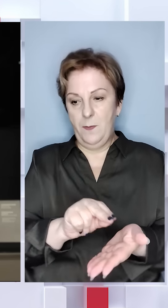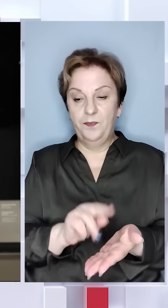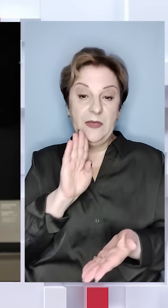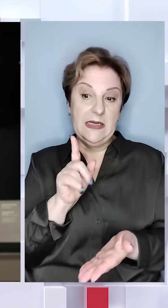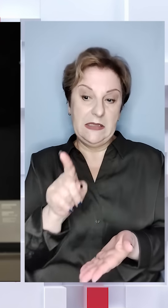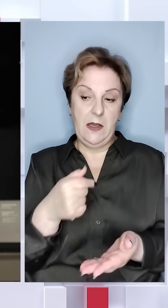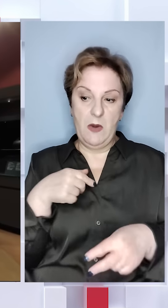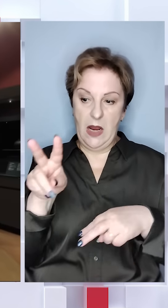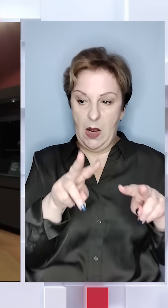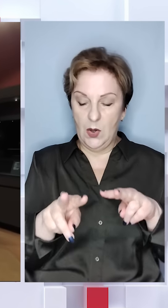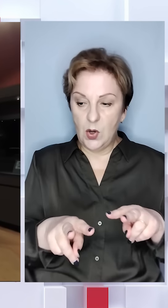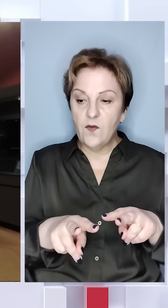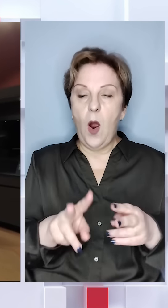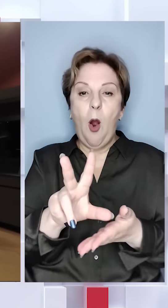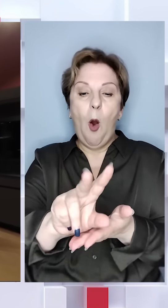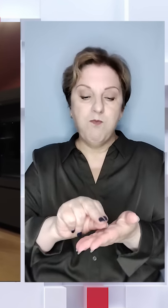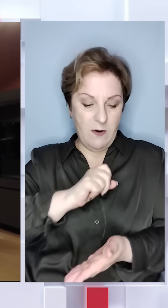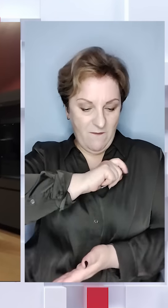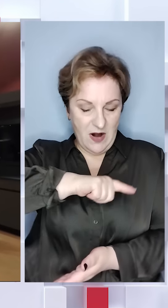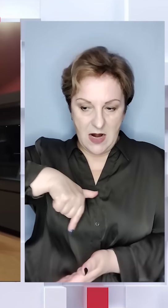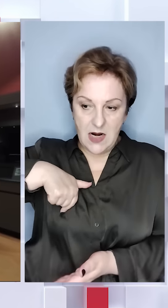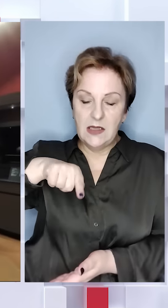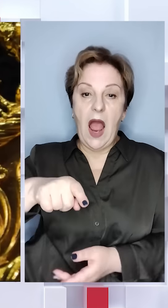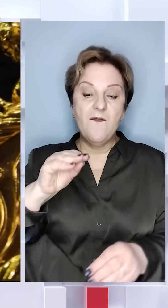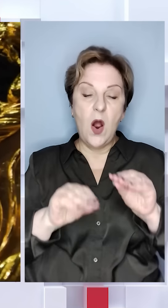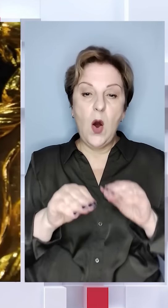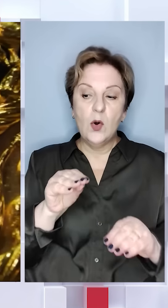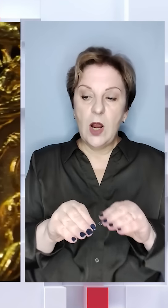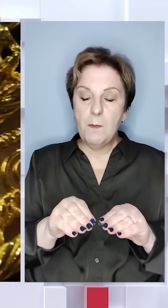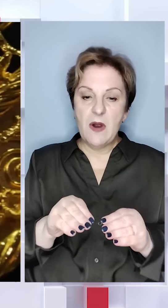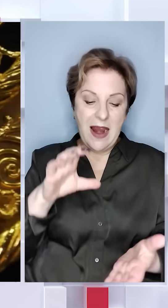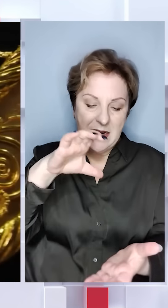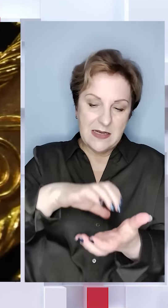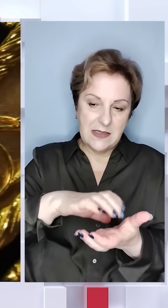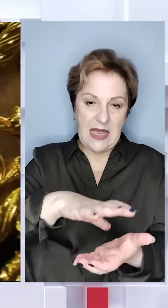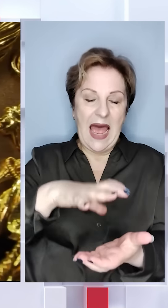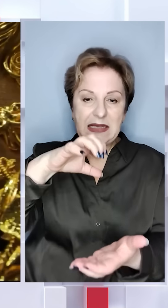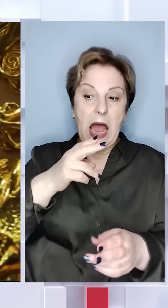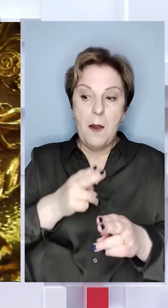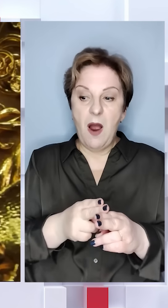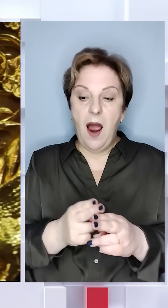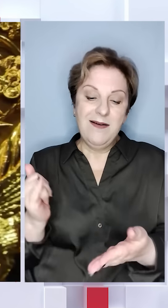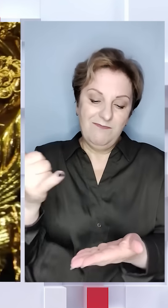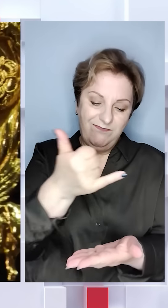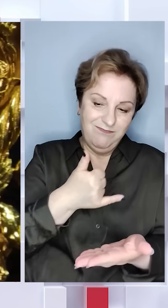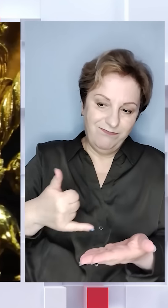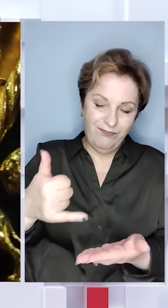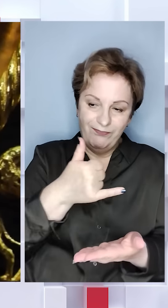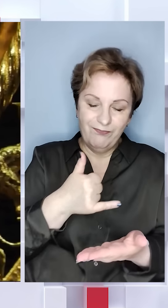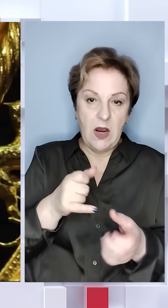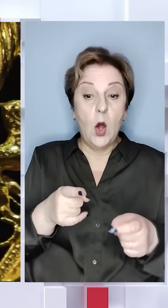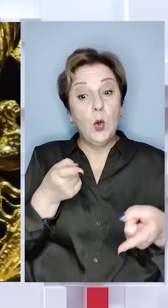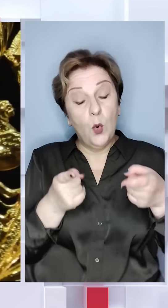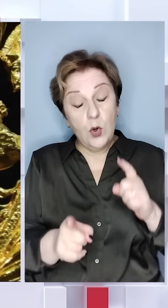Оксаною Ліфантією ми роздивляємося копію пекторалі. Вона зроблена за зліпками з металу, а зверху покрита золотом.